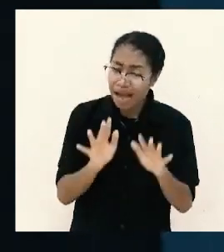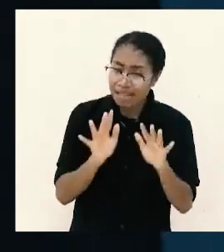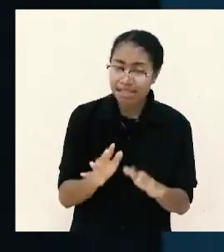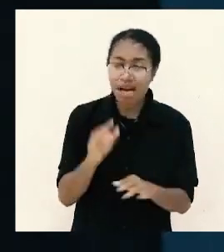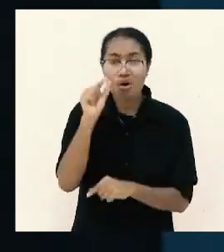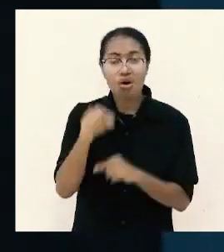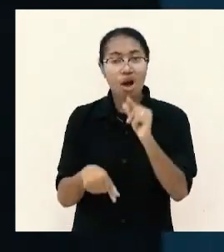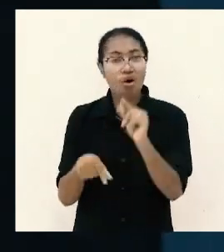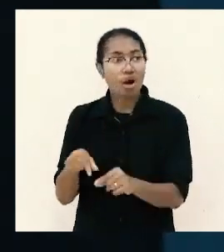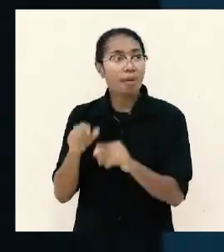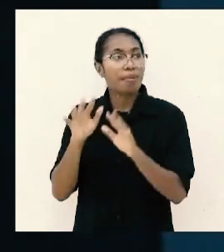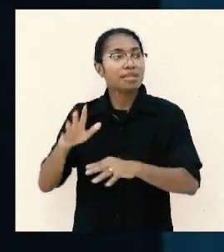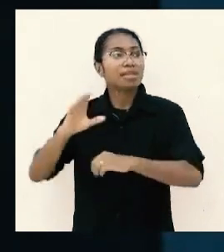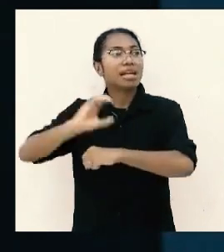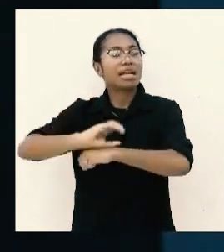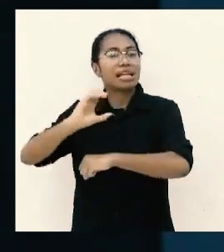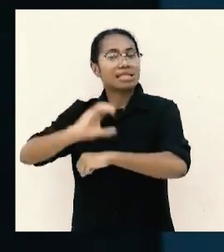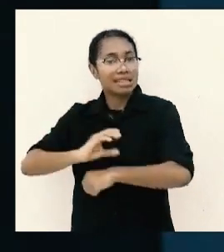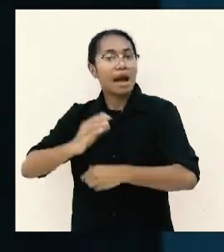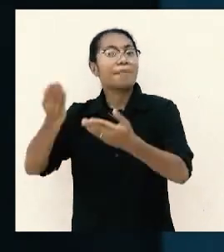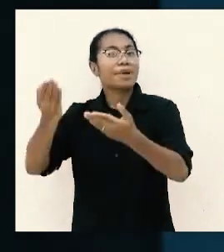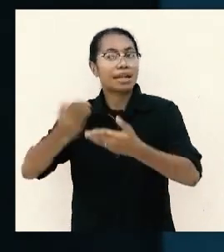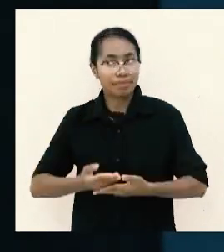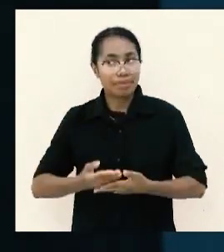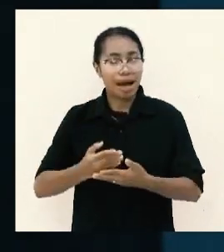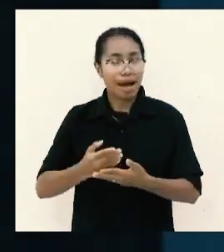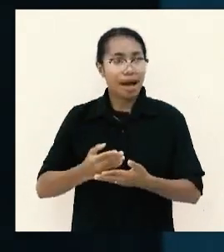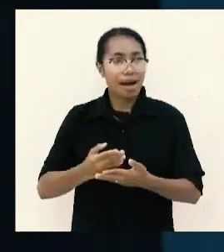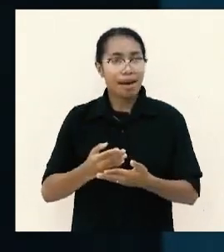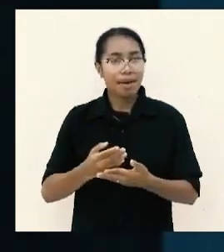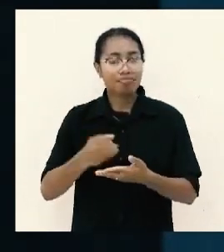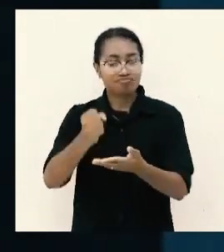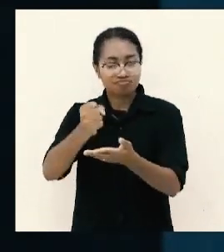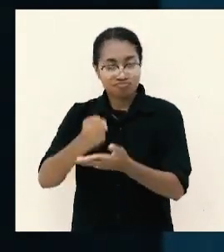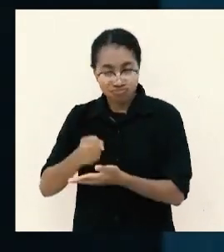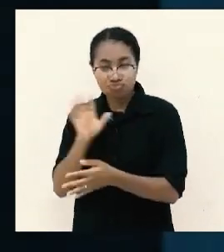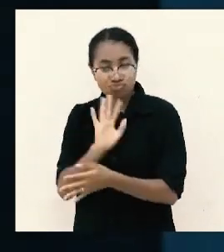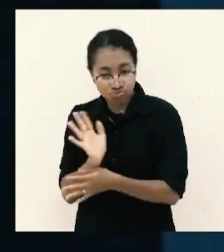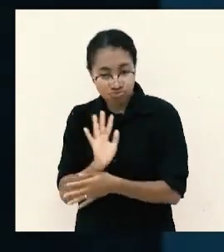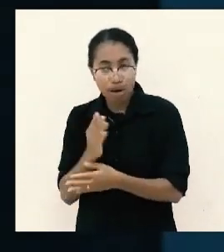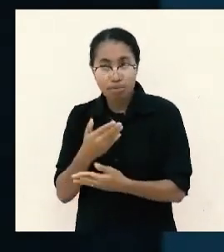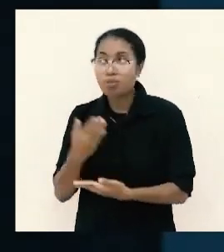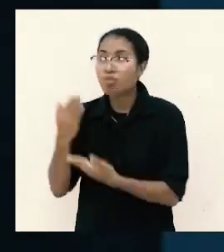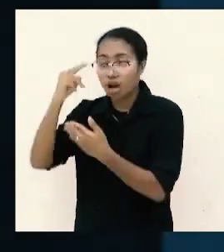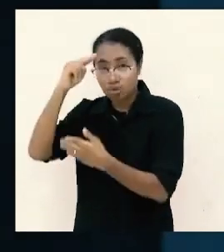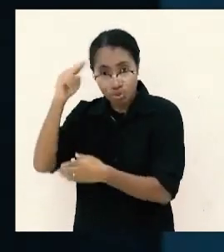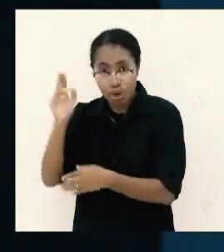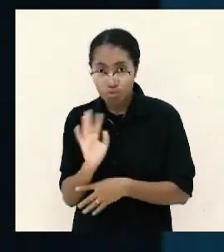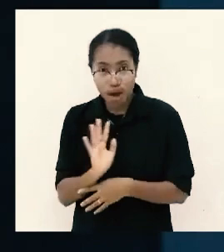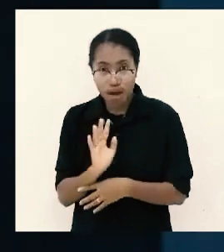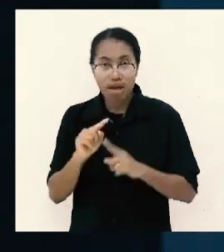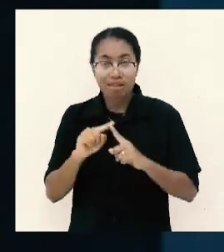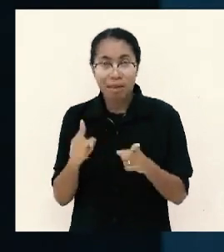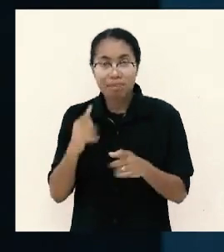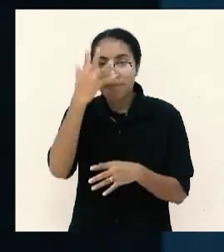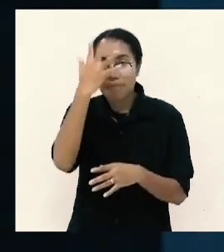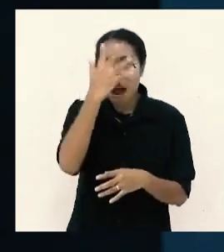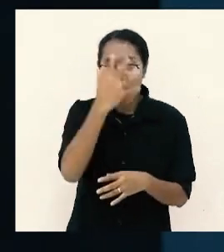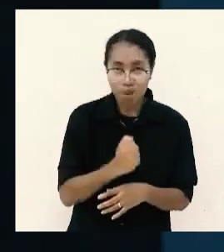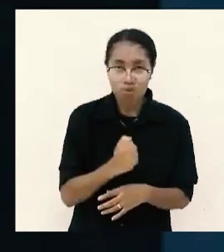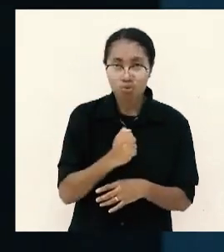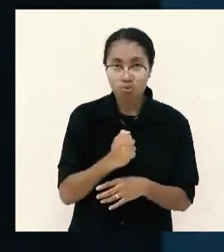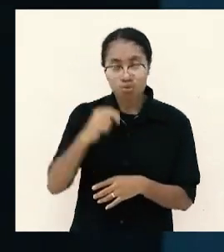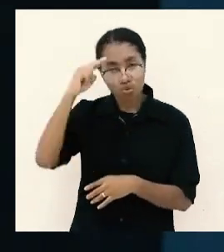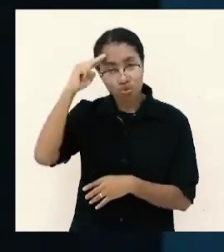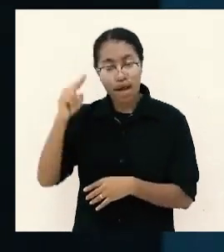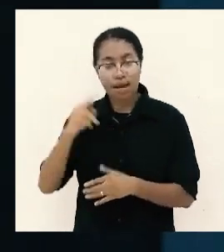banyak gereja menerima pemberian tapi bukan memuliakan Tuhan mempermalukan Tuhan